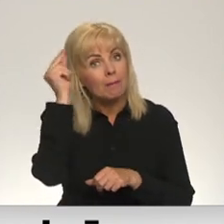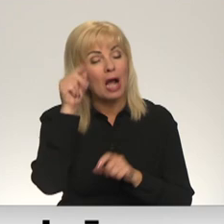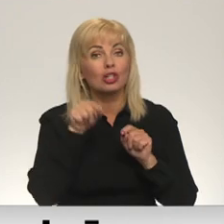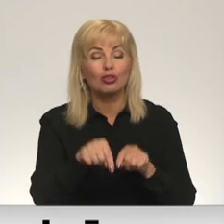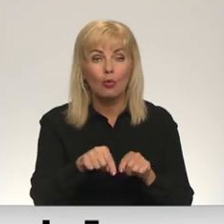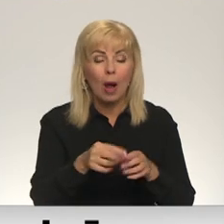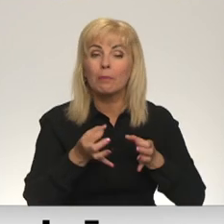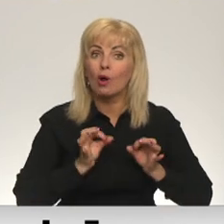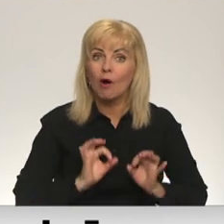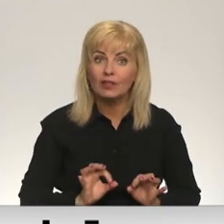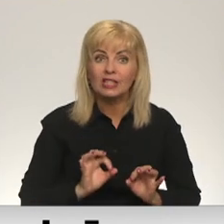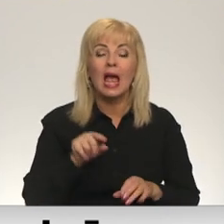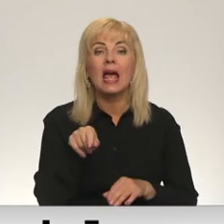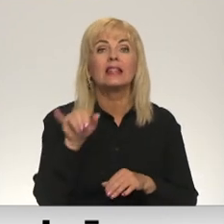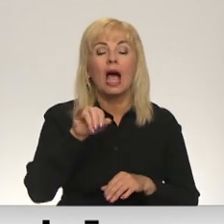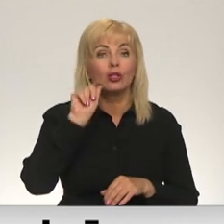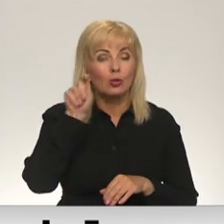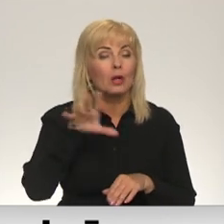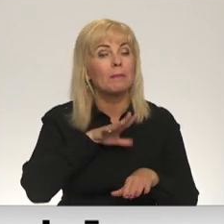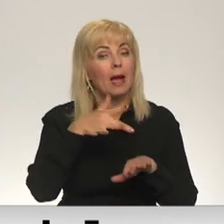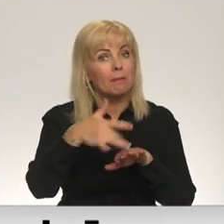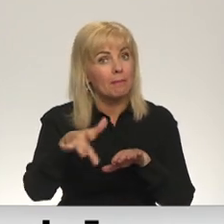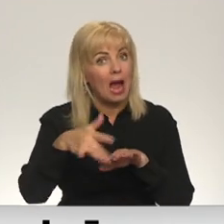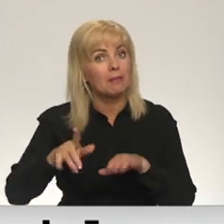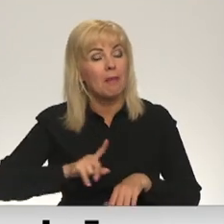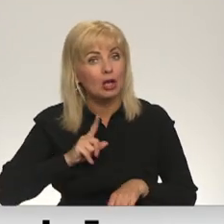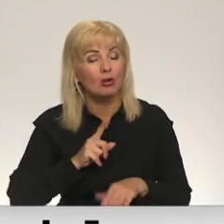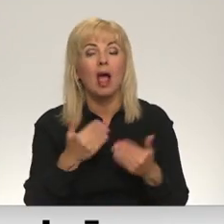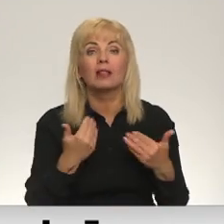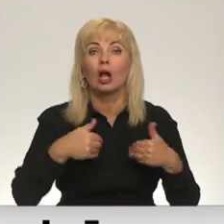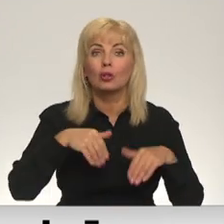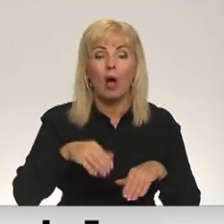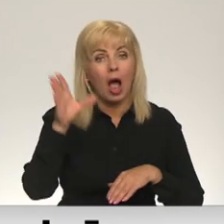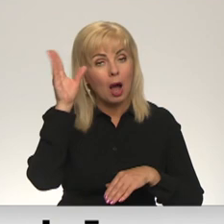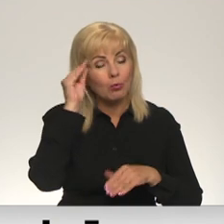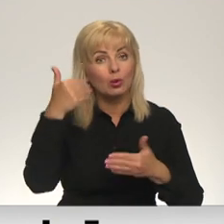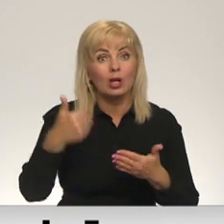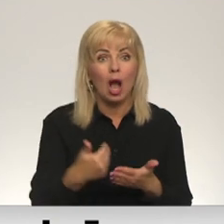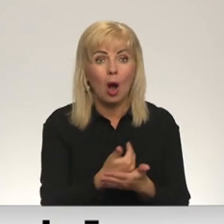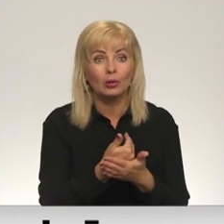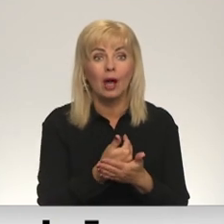arodu. Tatjana Ukrainā bijusi mani kīrmeistari, tomēr tagad nolēmusi apgūt ko jaunu.